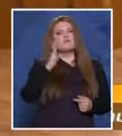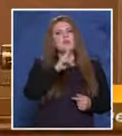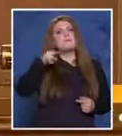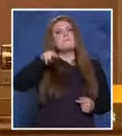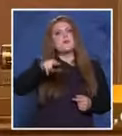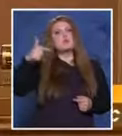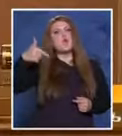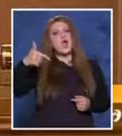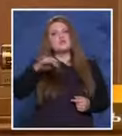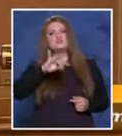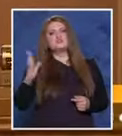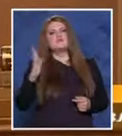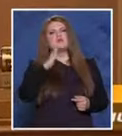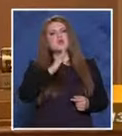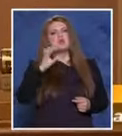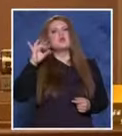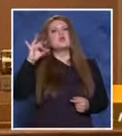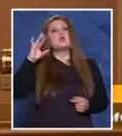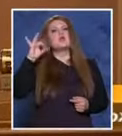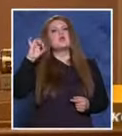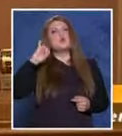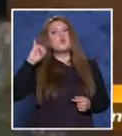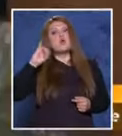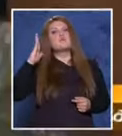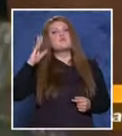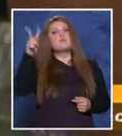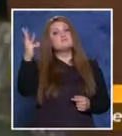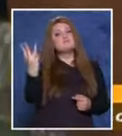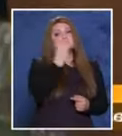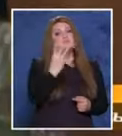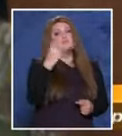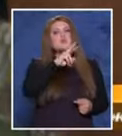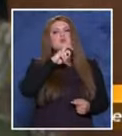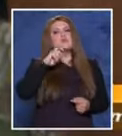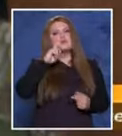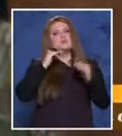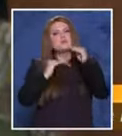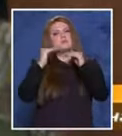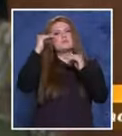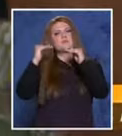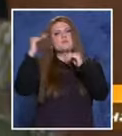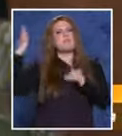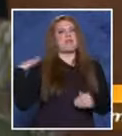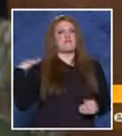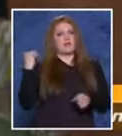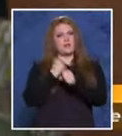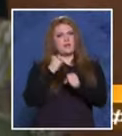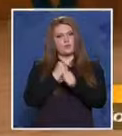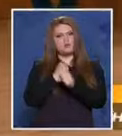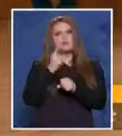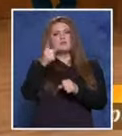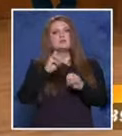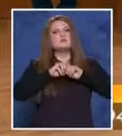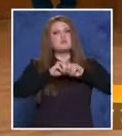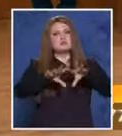Маринов, Ганчев и Румен, Юлианов, Върбанов. Офитримата са полицаи на различни длъжности в ОДН МВР, нали така? Да са дадели ход на